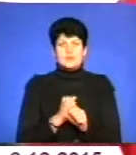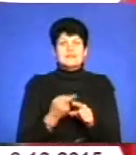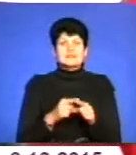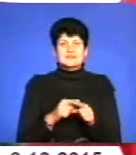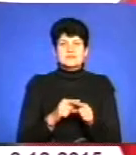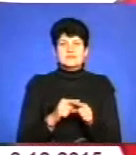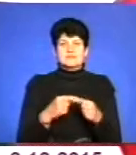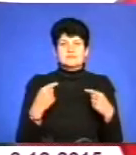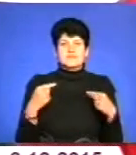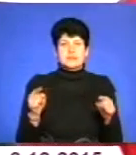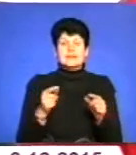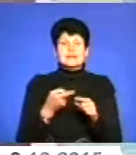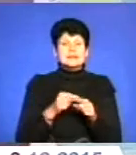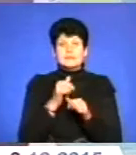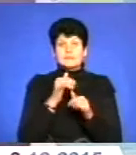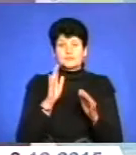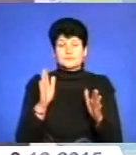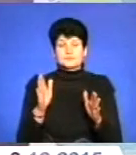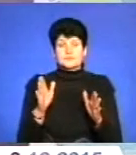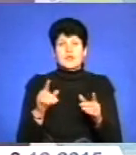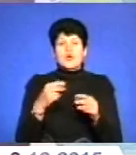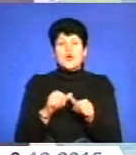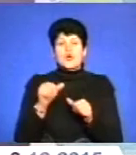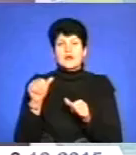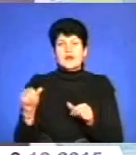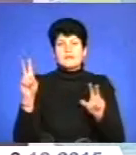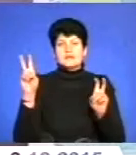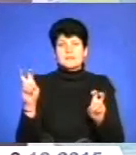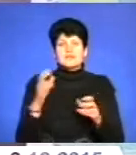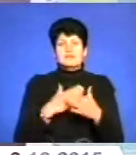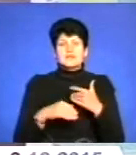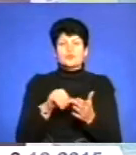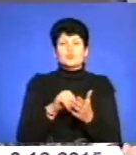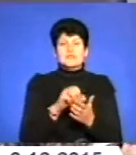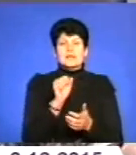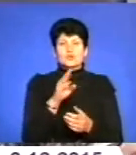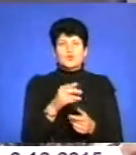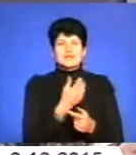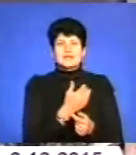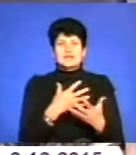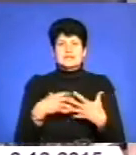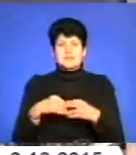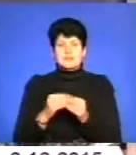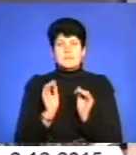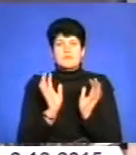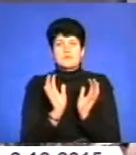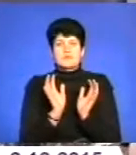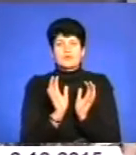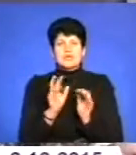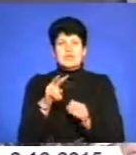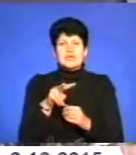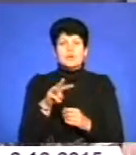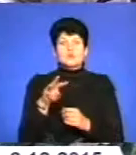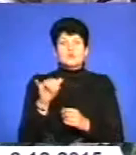несумісне, це так не може бути. Окрема тема – інваліди, учасники АТО та їх сім'ї. Лише під опікою волонтера Лілії